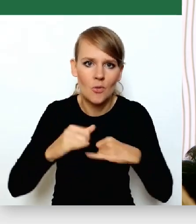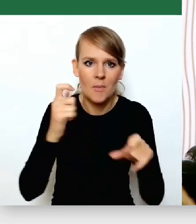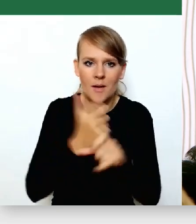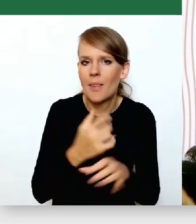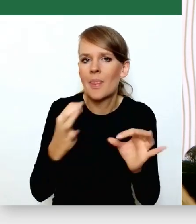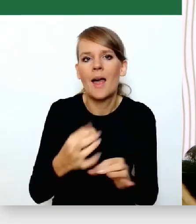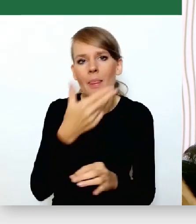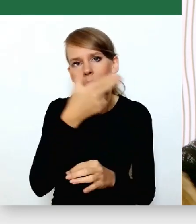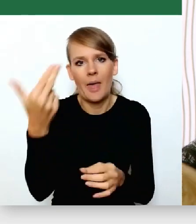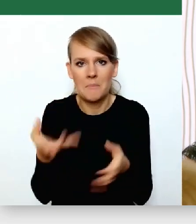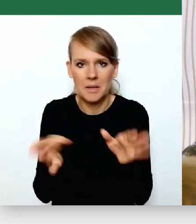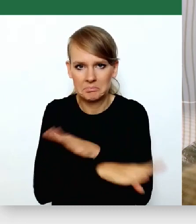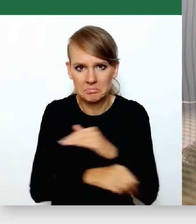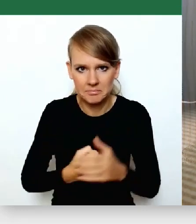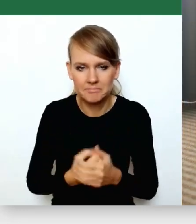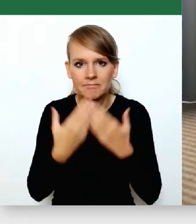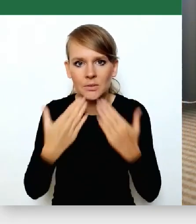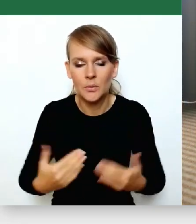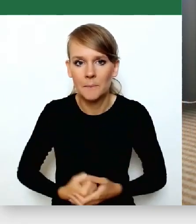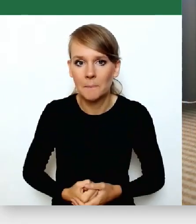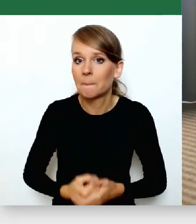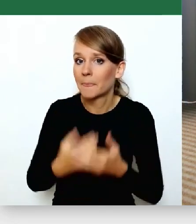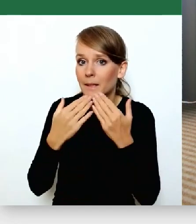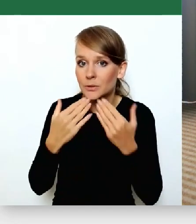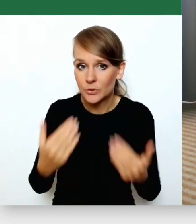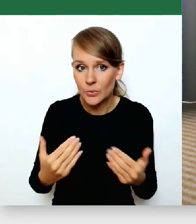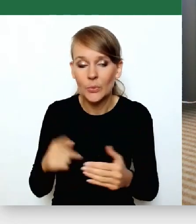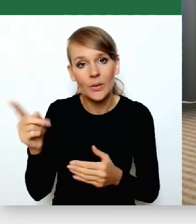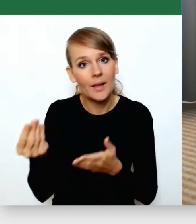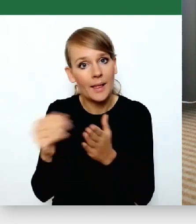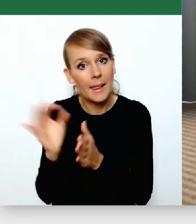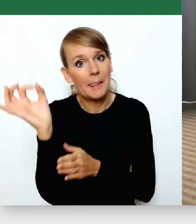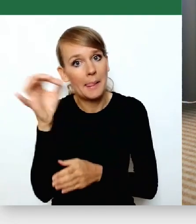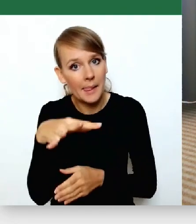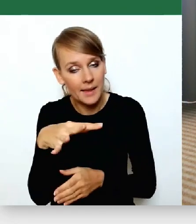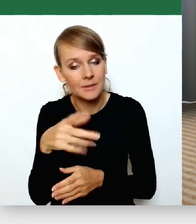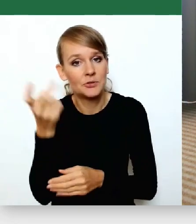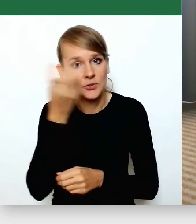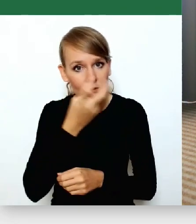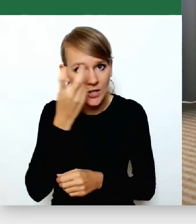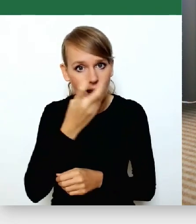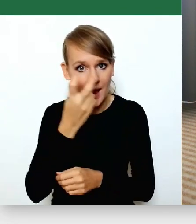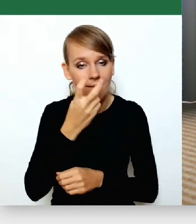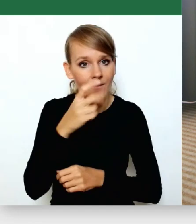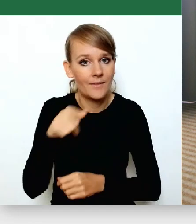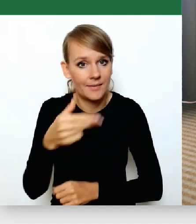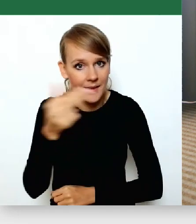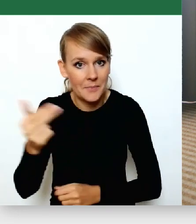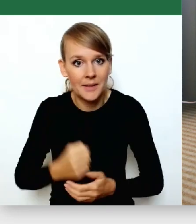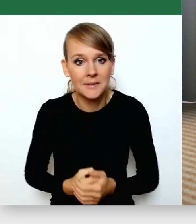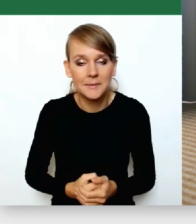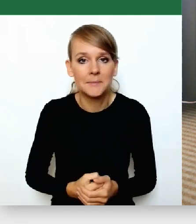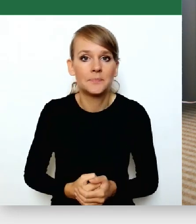uciekł na bok. Dziękuję bardzo. Dziękuję bardzo za wrzucenie jeszcze kolejnego ciekawego wyzwania i wątku, ale